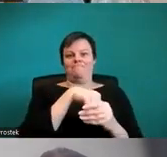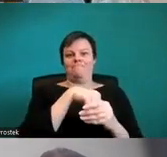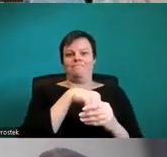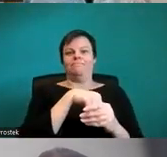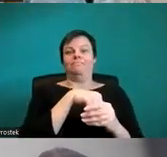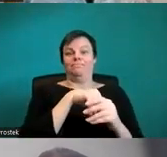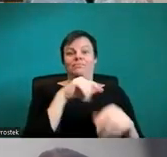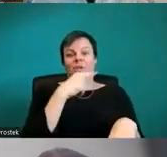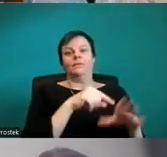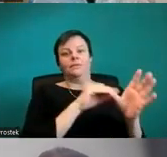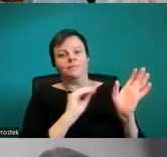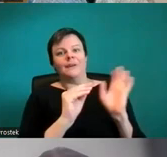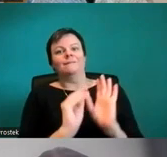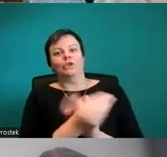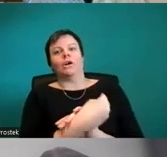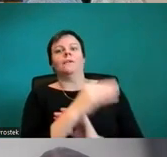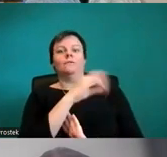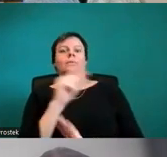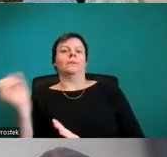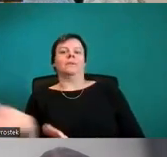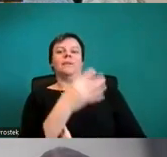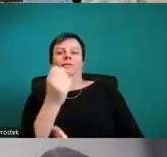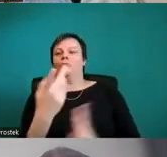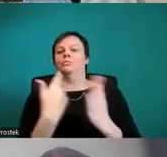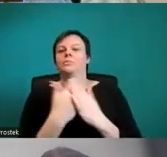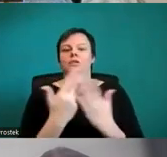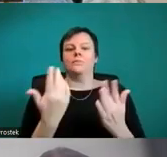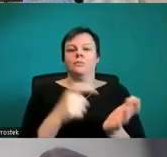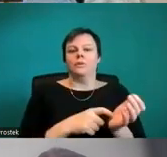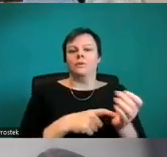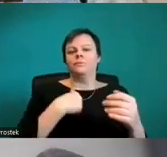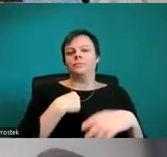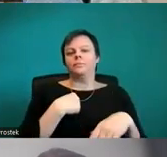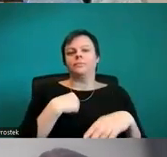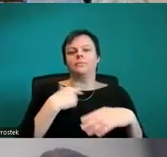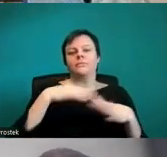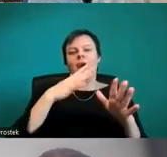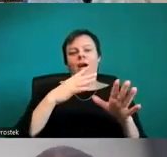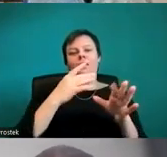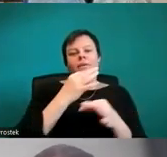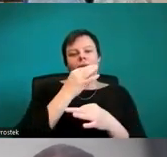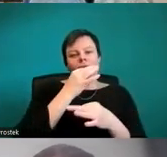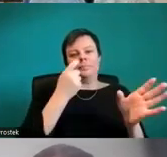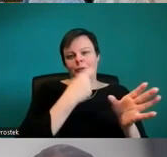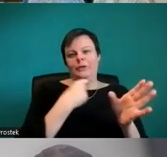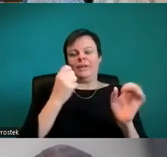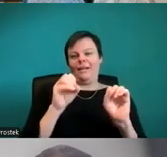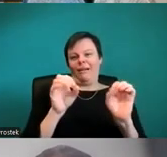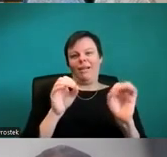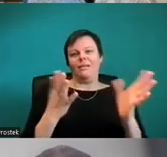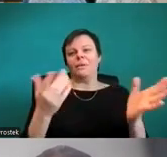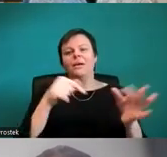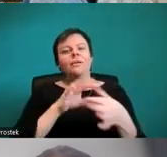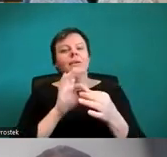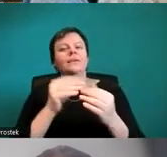was da sich auf dem Diagramm befindet. Oder drin zu lassen, also auch nicht versteckt, wenn ich sie einfach